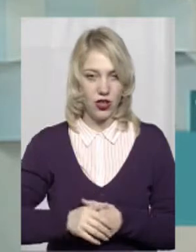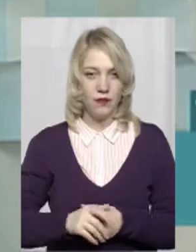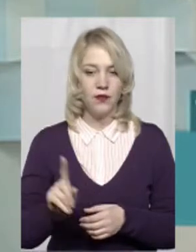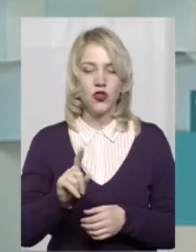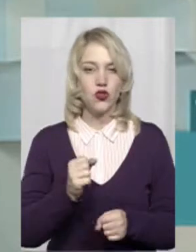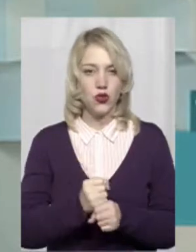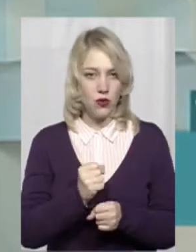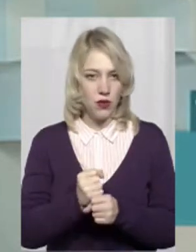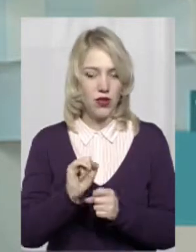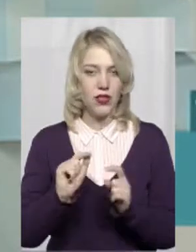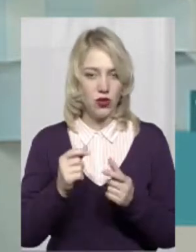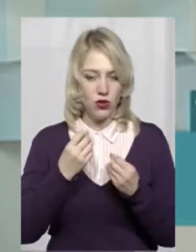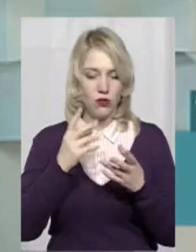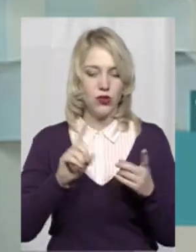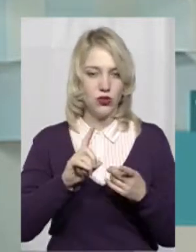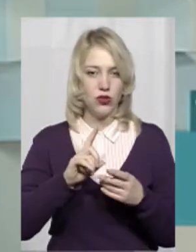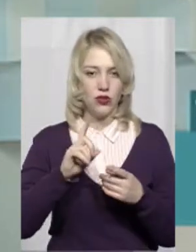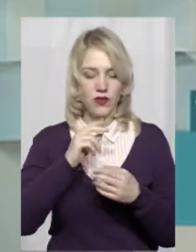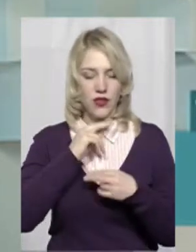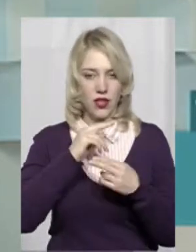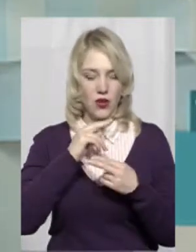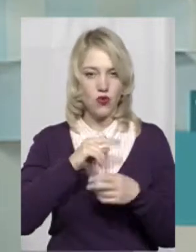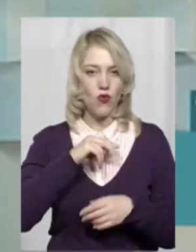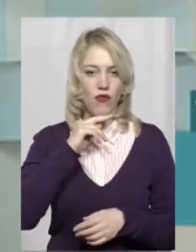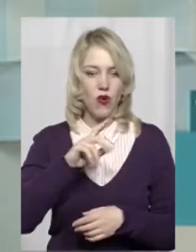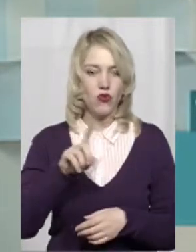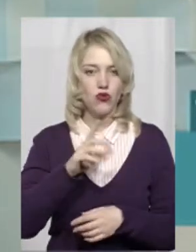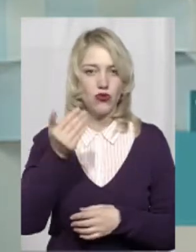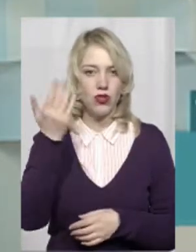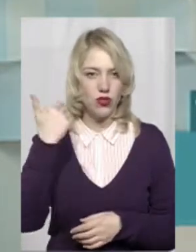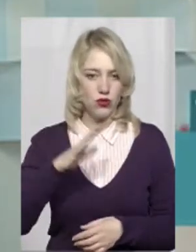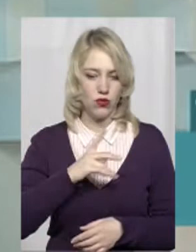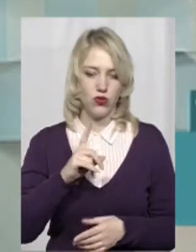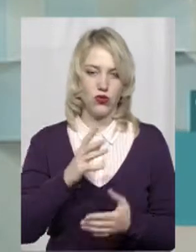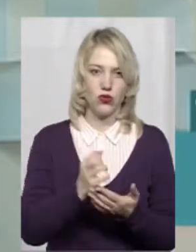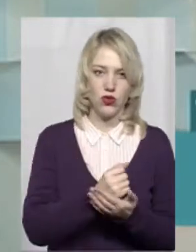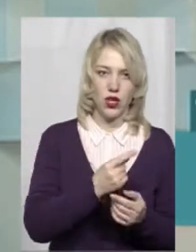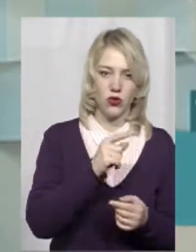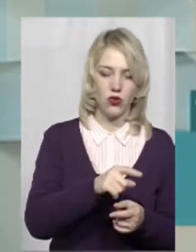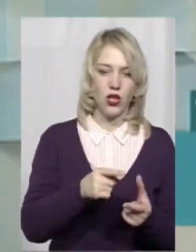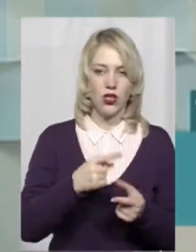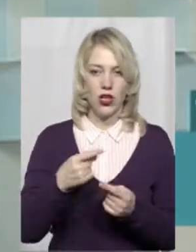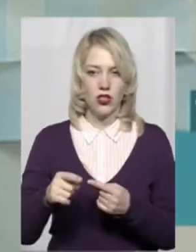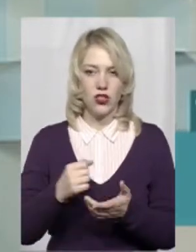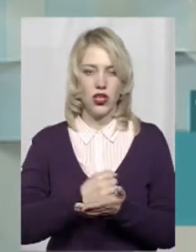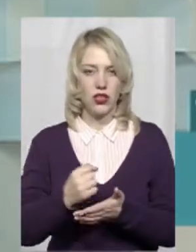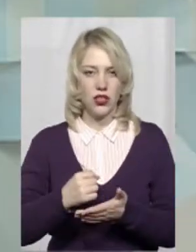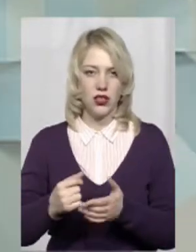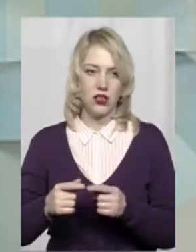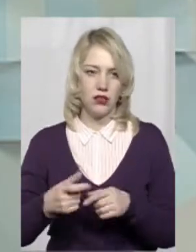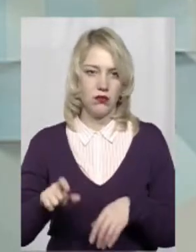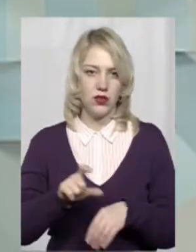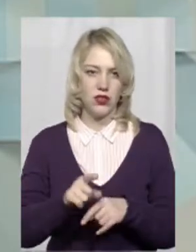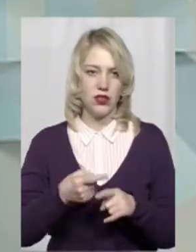І от добре, що вже почало звертати увагу, що було раніше, чого досяг той чи інший кандидат. Більшість з них були,